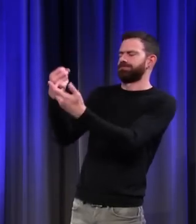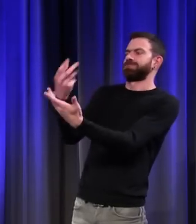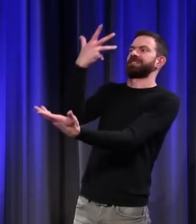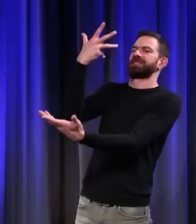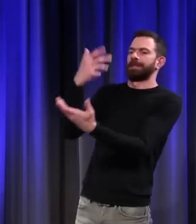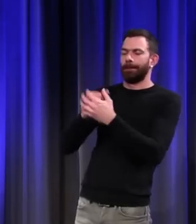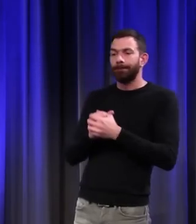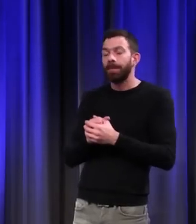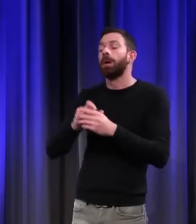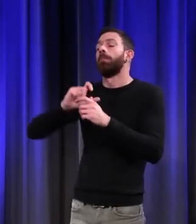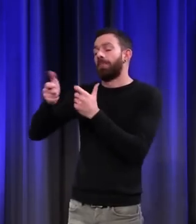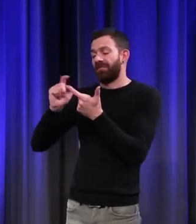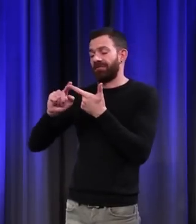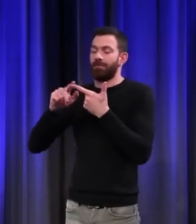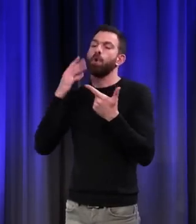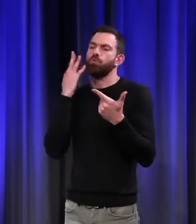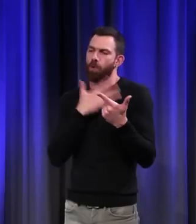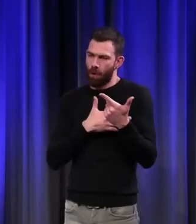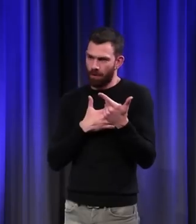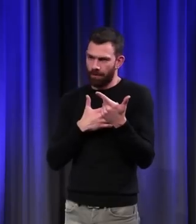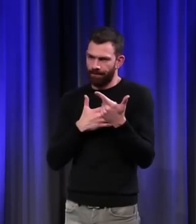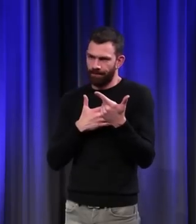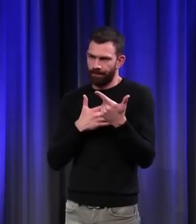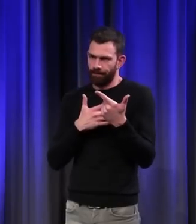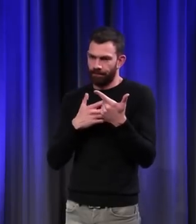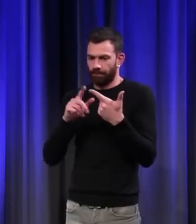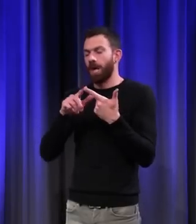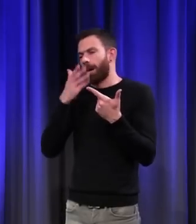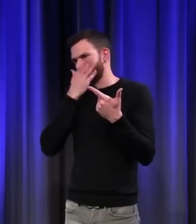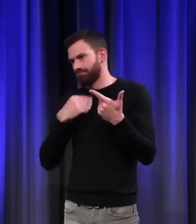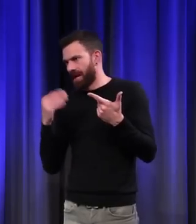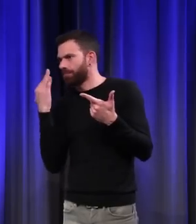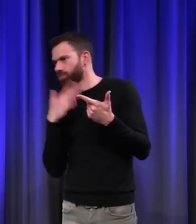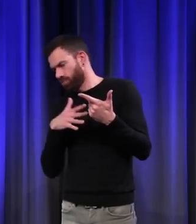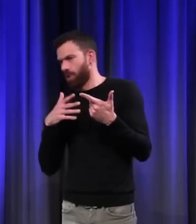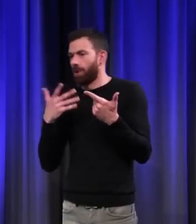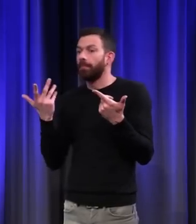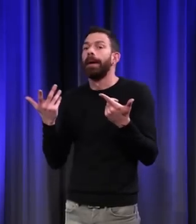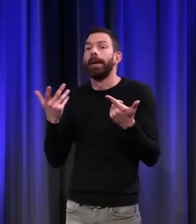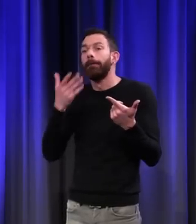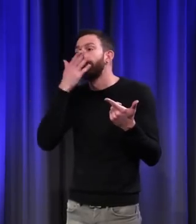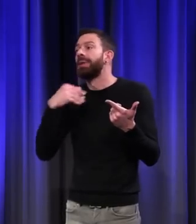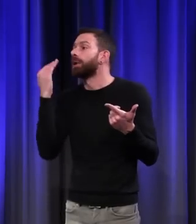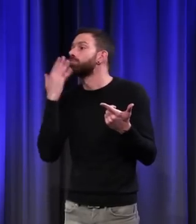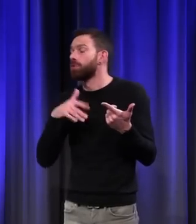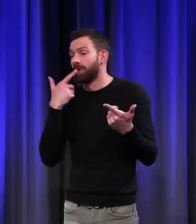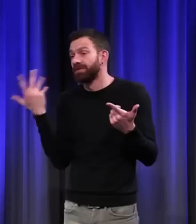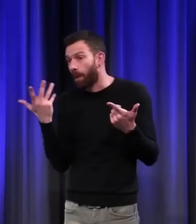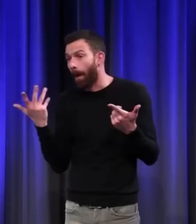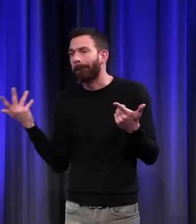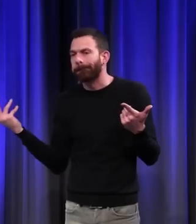Ensuite, c'est la couleur, les couleurs. Il y a des belles couleurs, mais c'est assez difficile de définir ce qu'il une belle couleur.